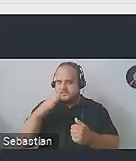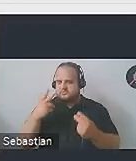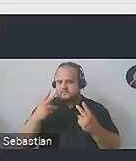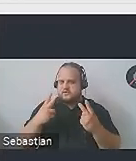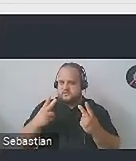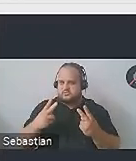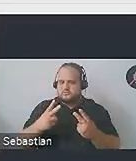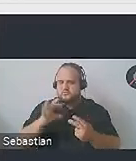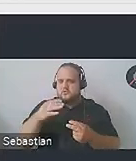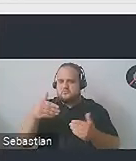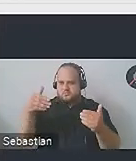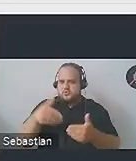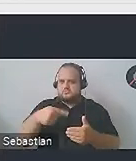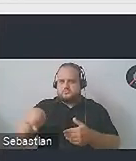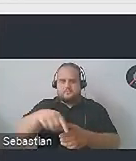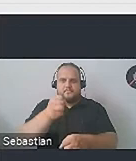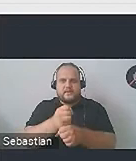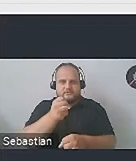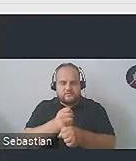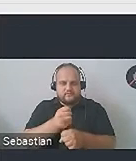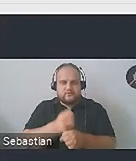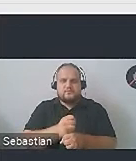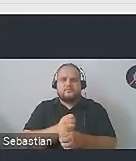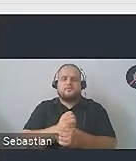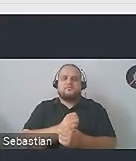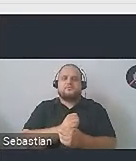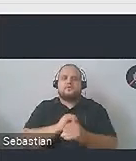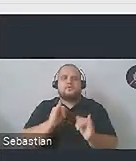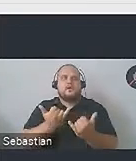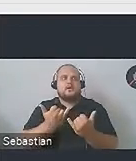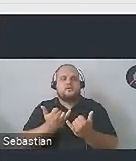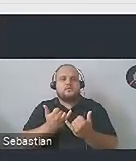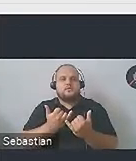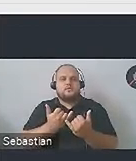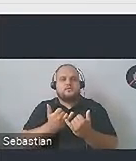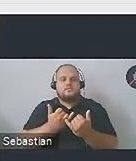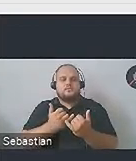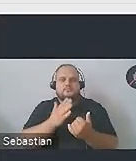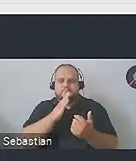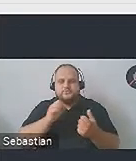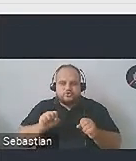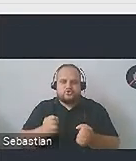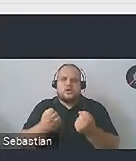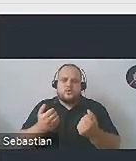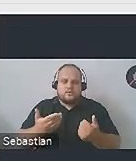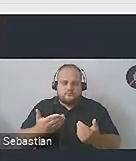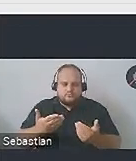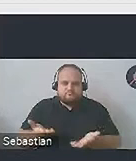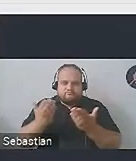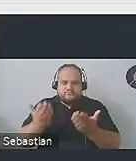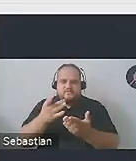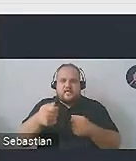mogli jako na przykład pracownicy w jakiś sposób umotywować wobec swojego kierownika,